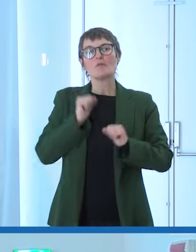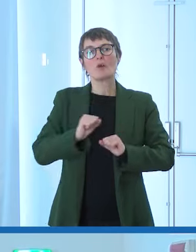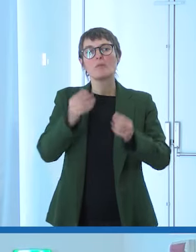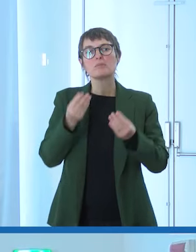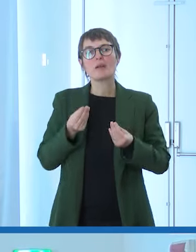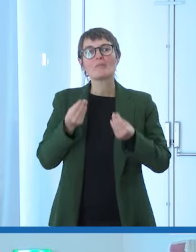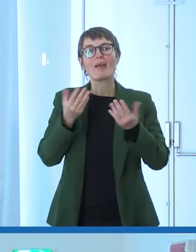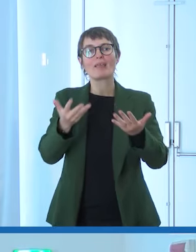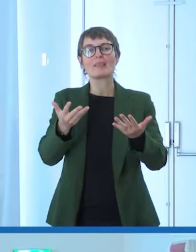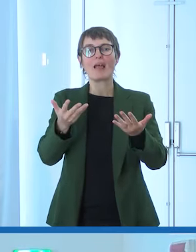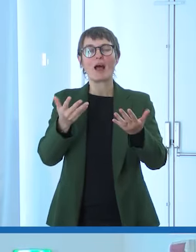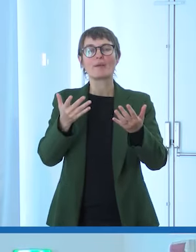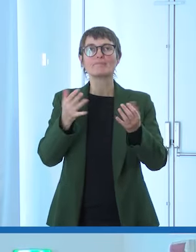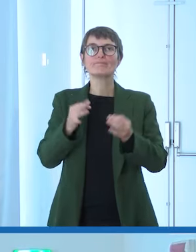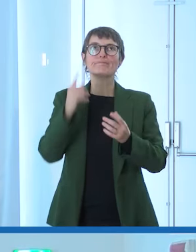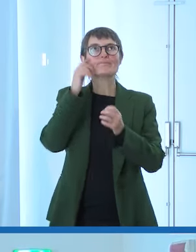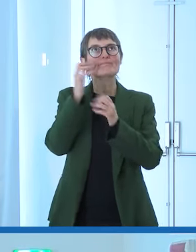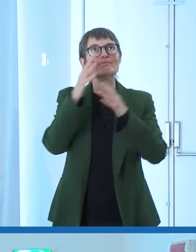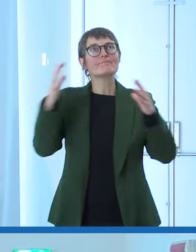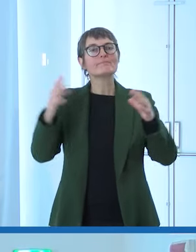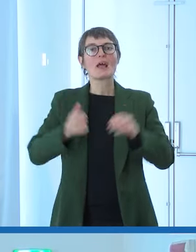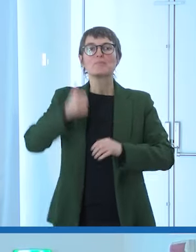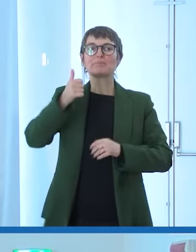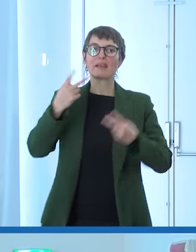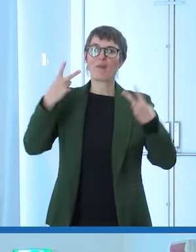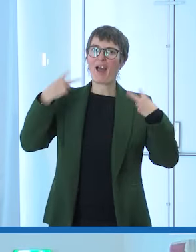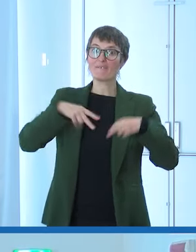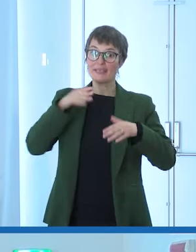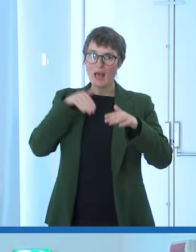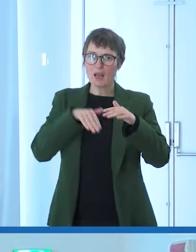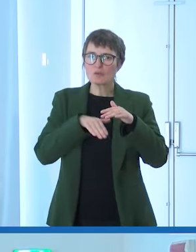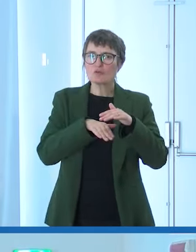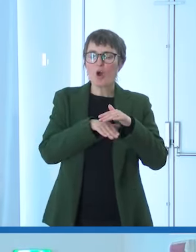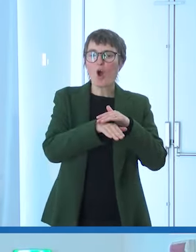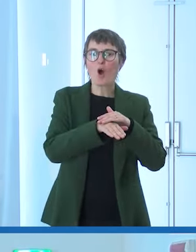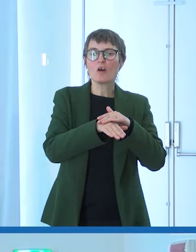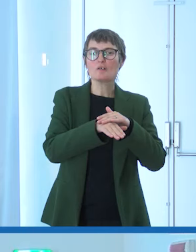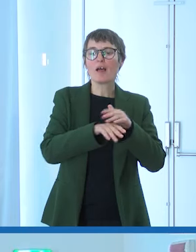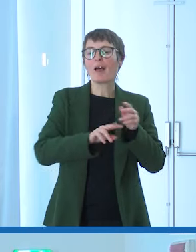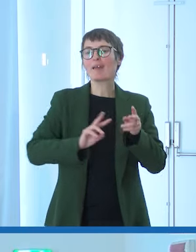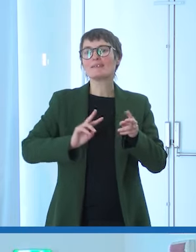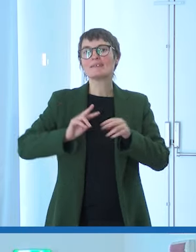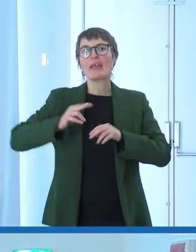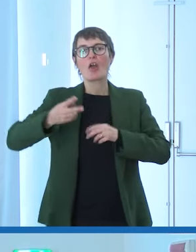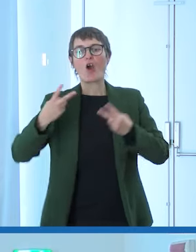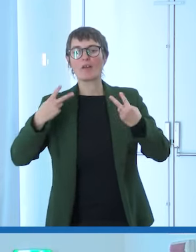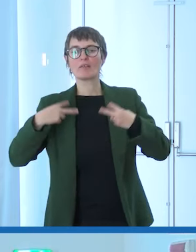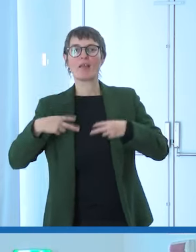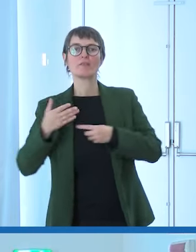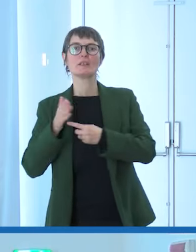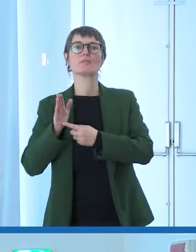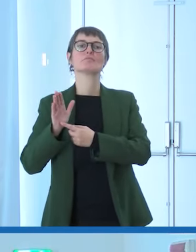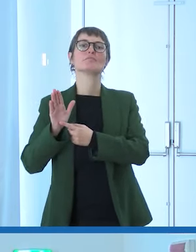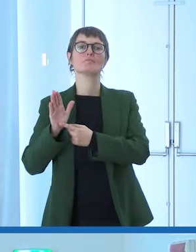nascosta e una seconda vita esibita e non non sto qui a dire